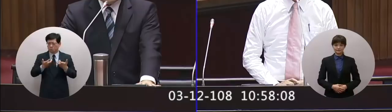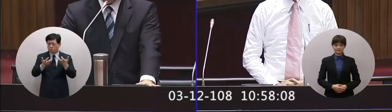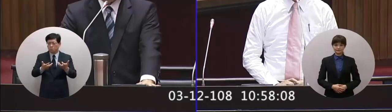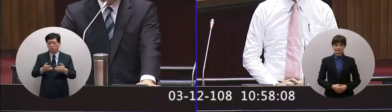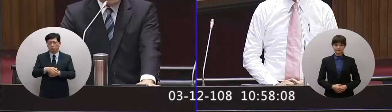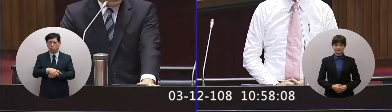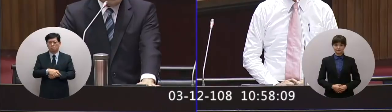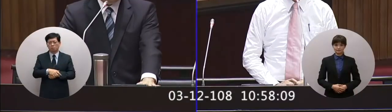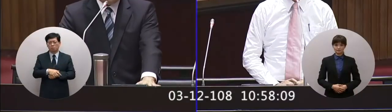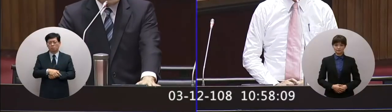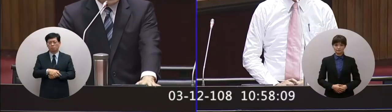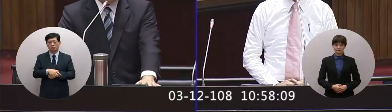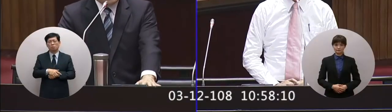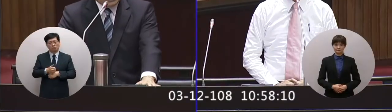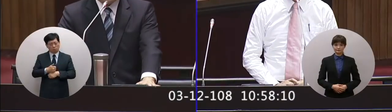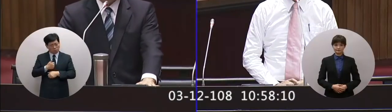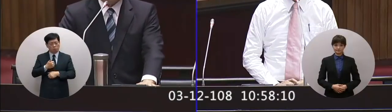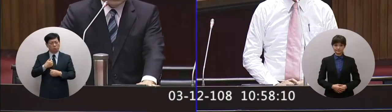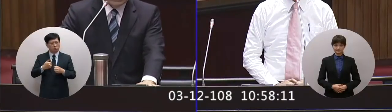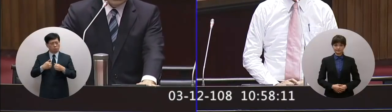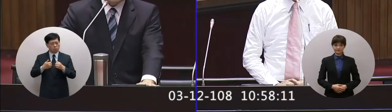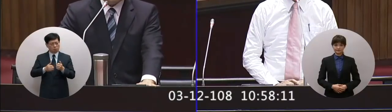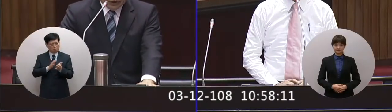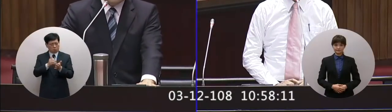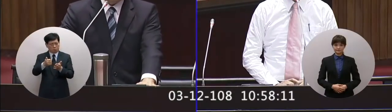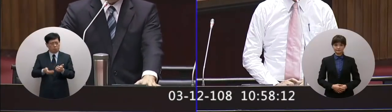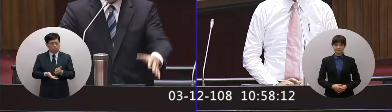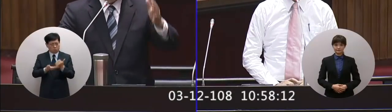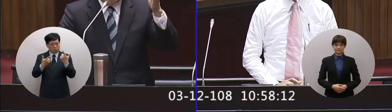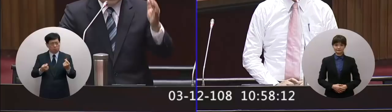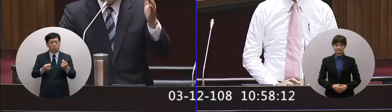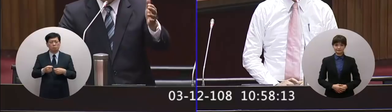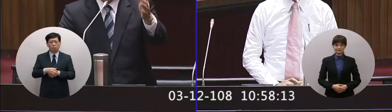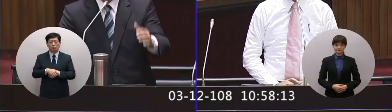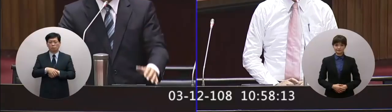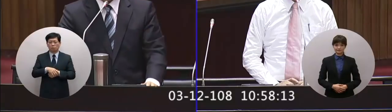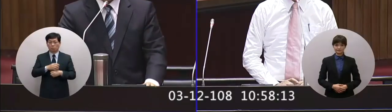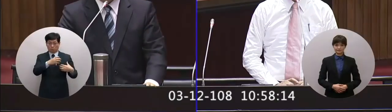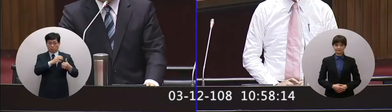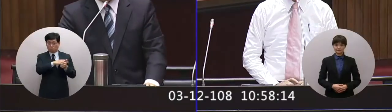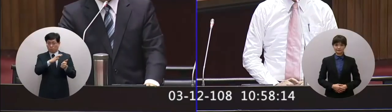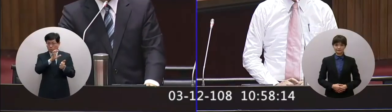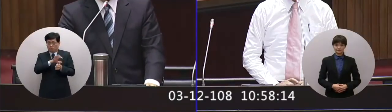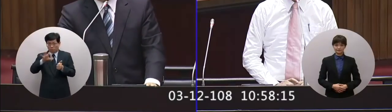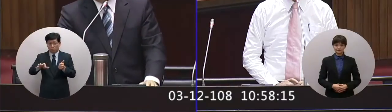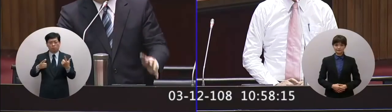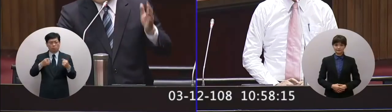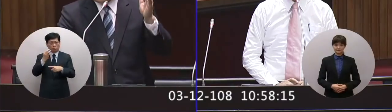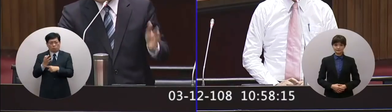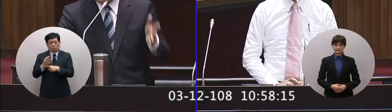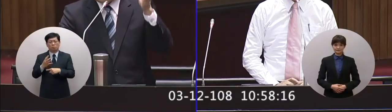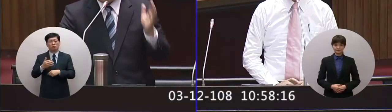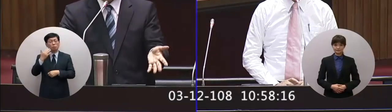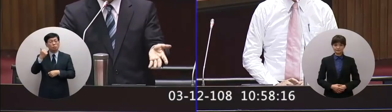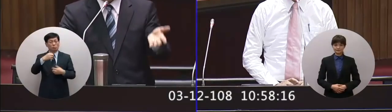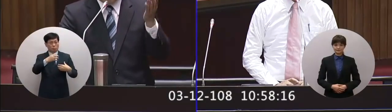奉獻都非常一樣值得肯定所以比照軍人優待所以